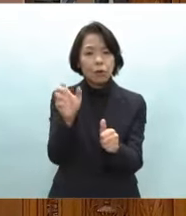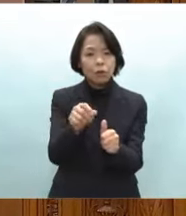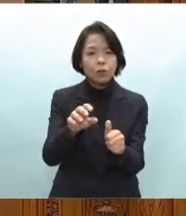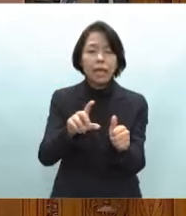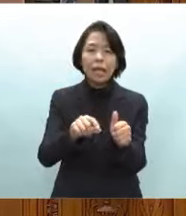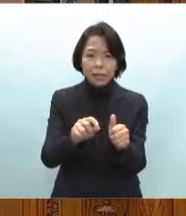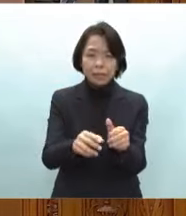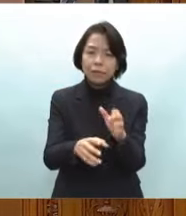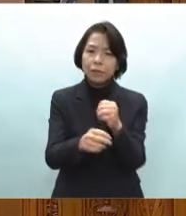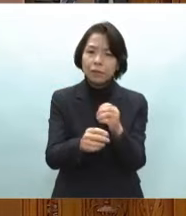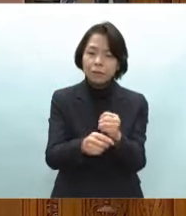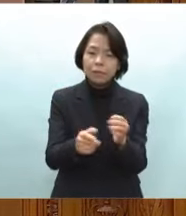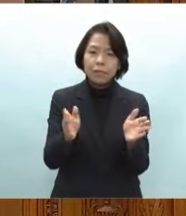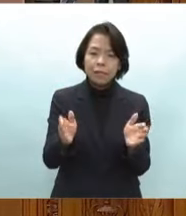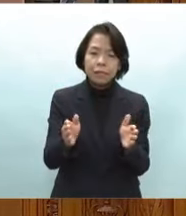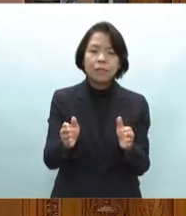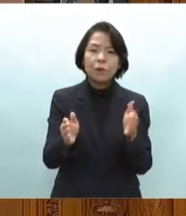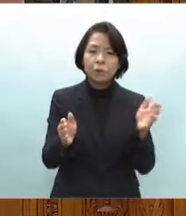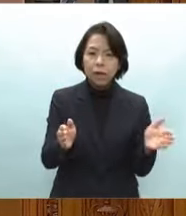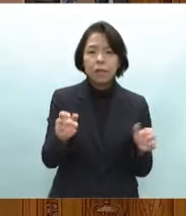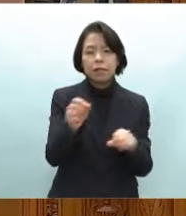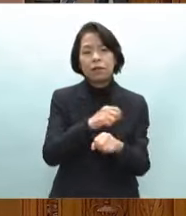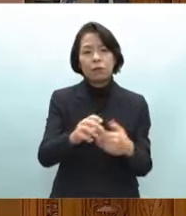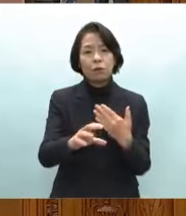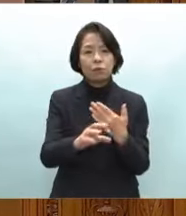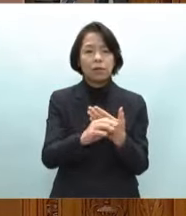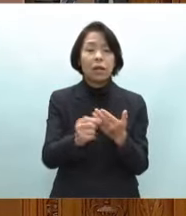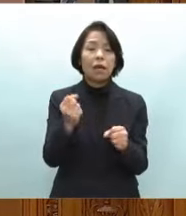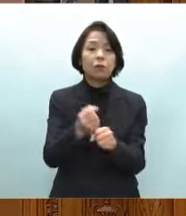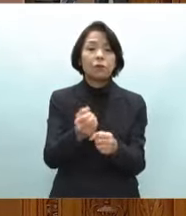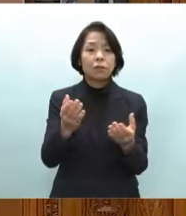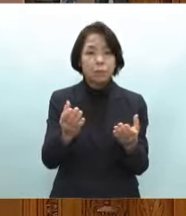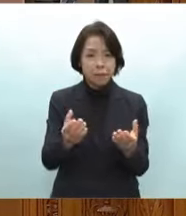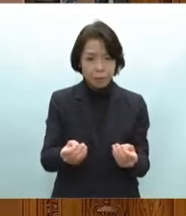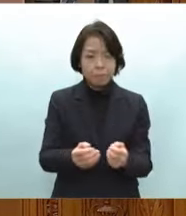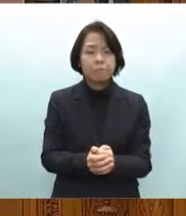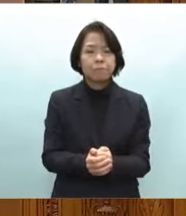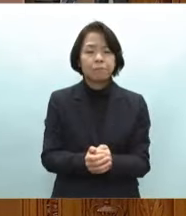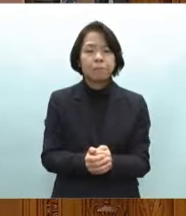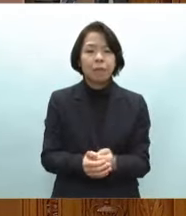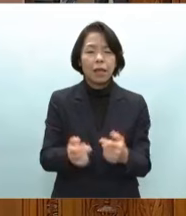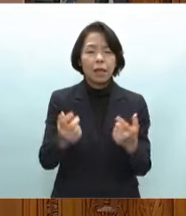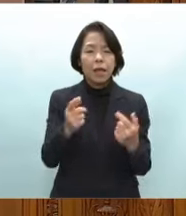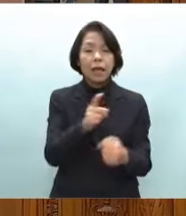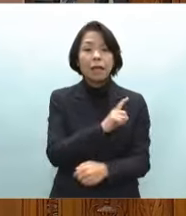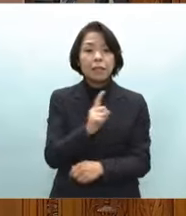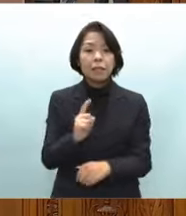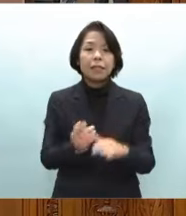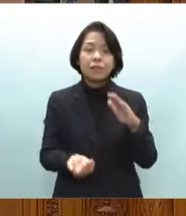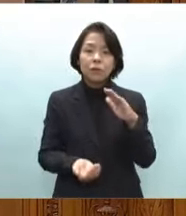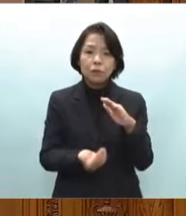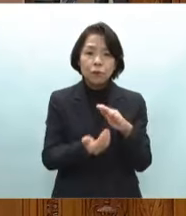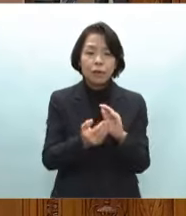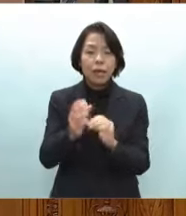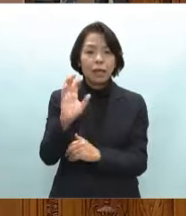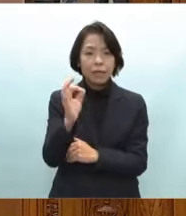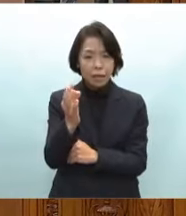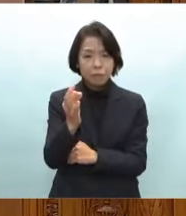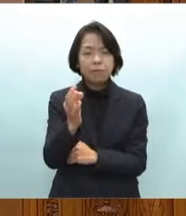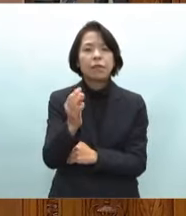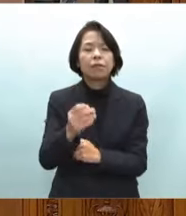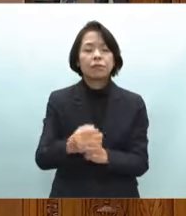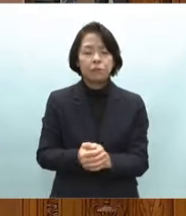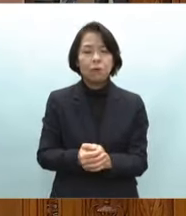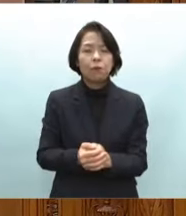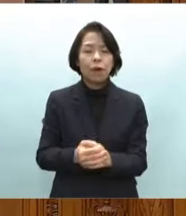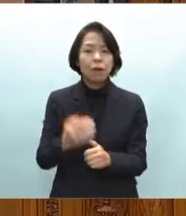日数を引き上げる特例を設けました日額上限額については失業